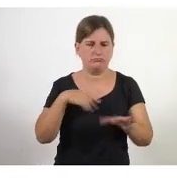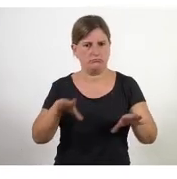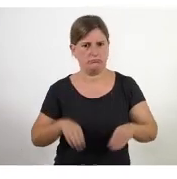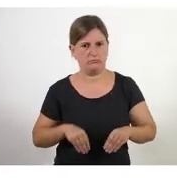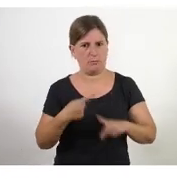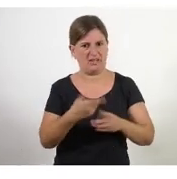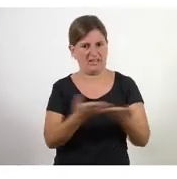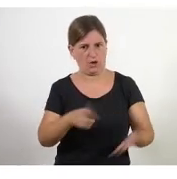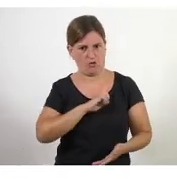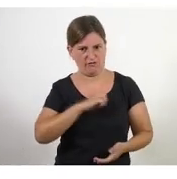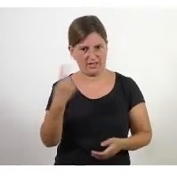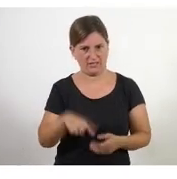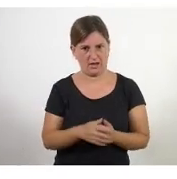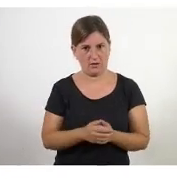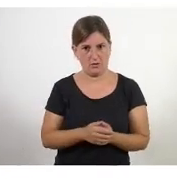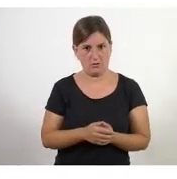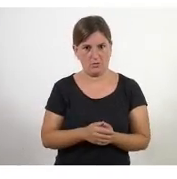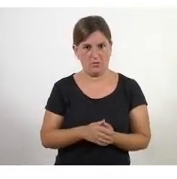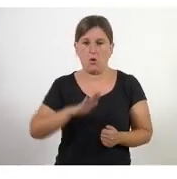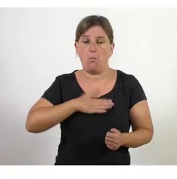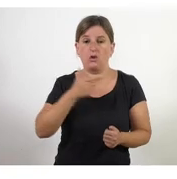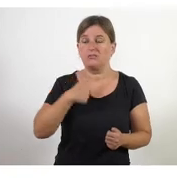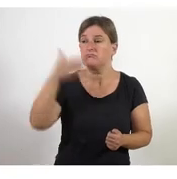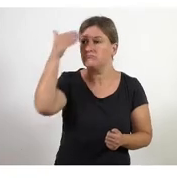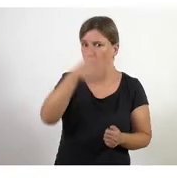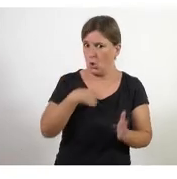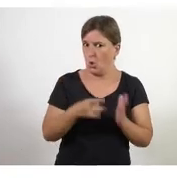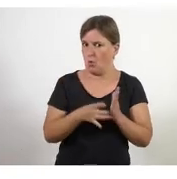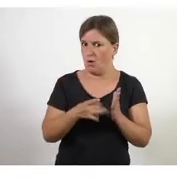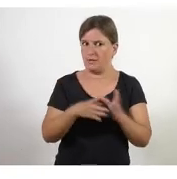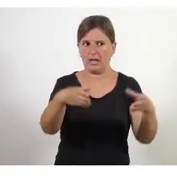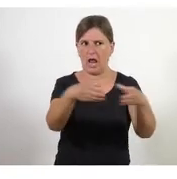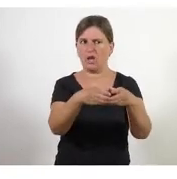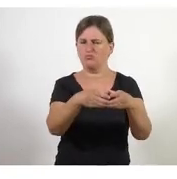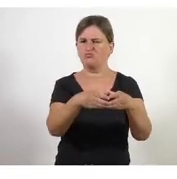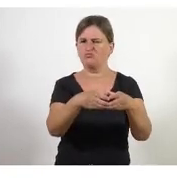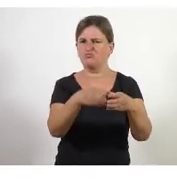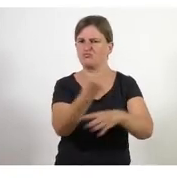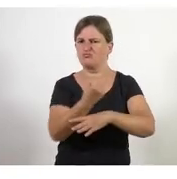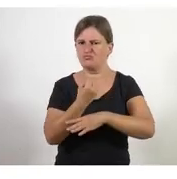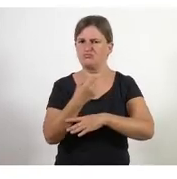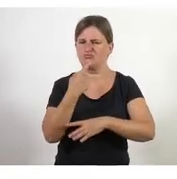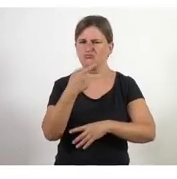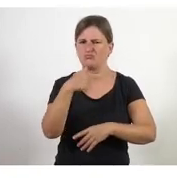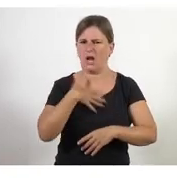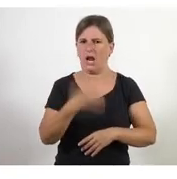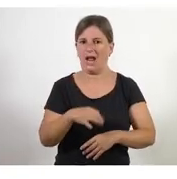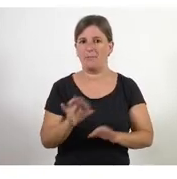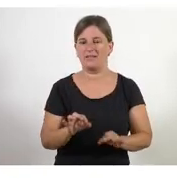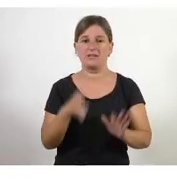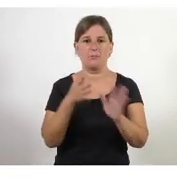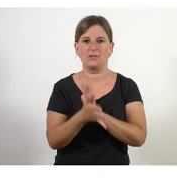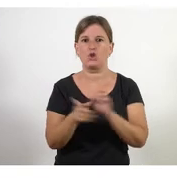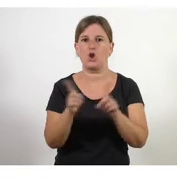no em veig talents que sí que tinc i que l'equip em veu i des d'aquí es fa l'elecció sense